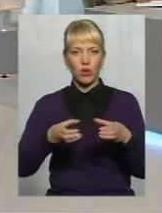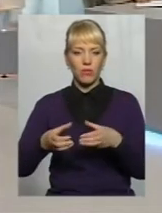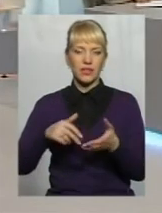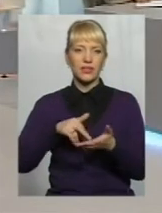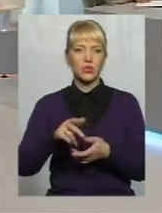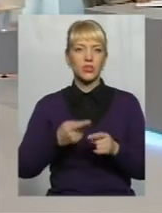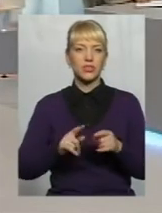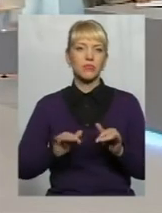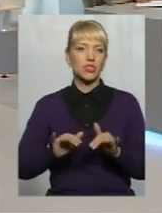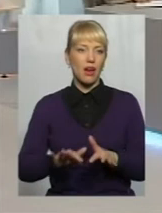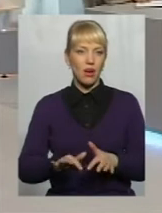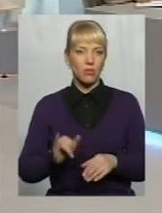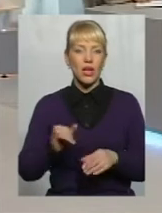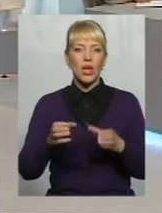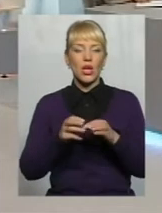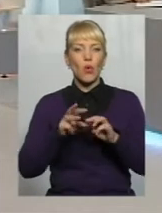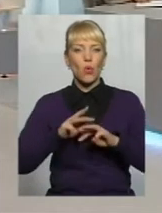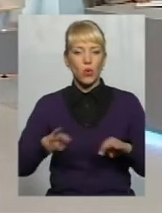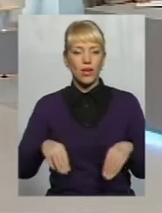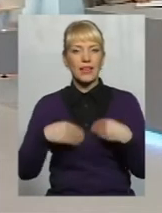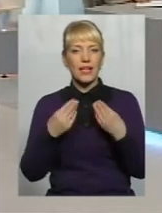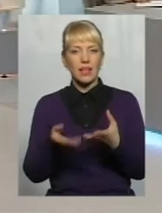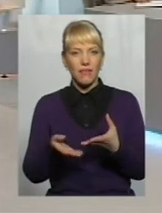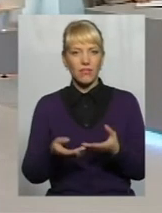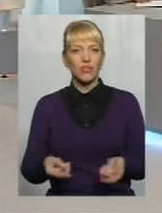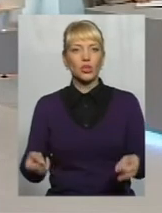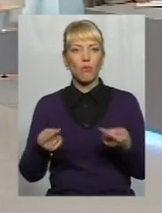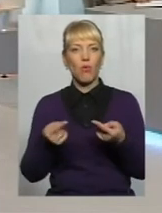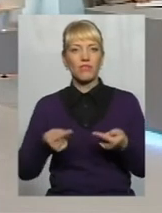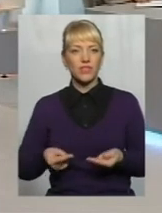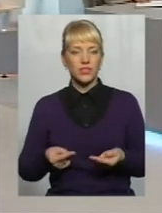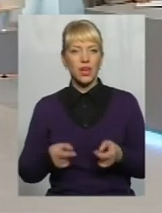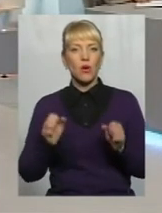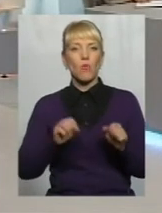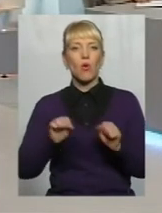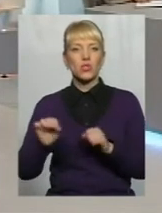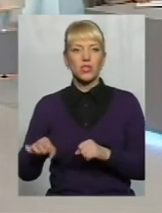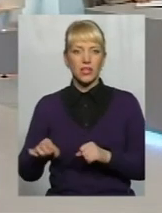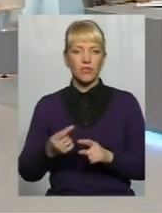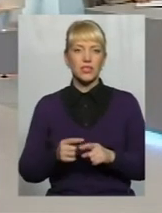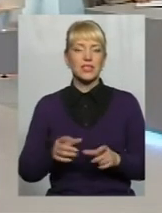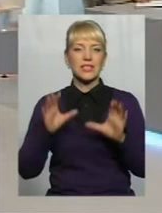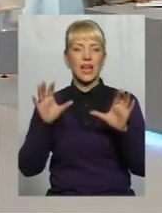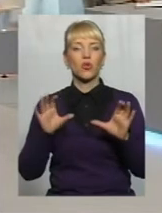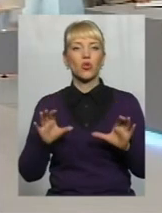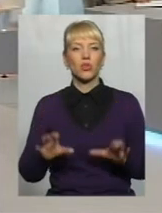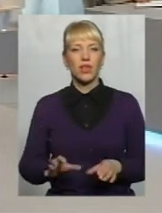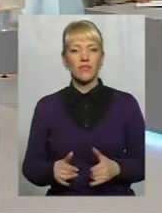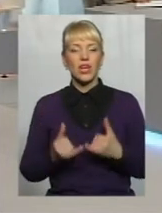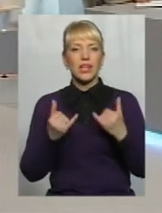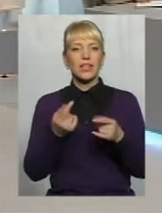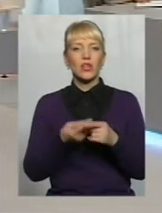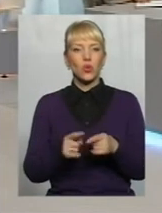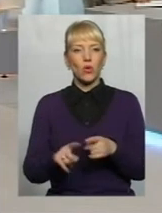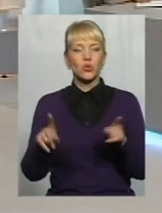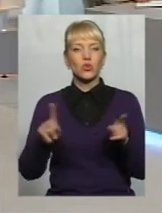шляхом Уряд надав відповідні можливості законодавчі Для того, щоб